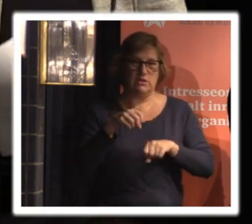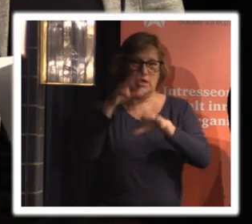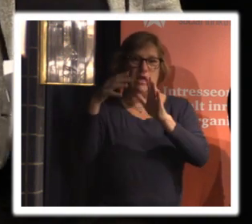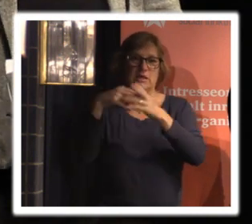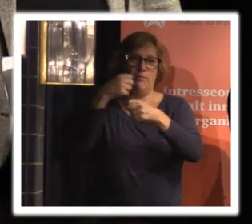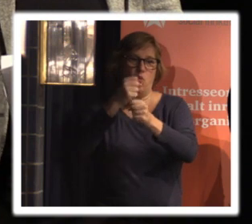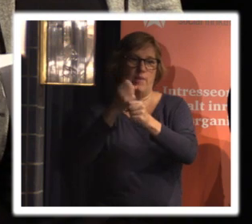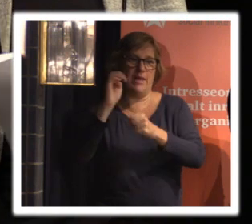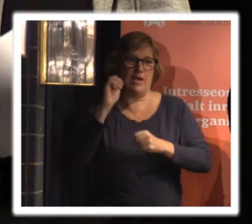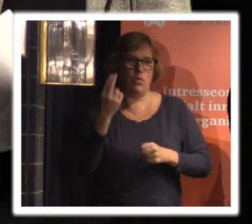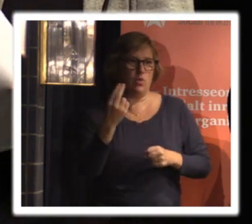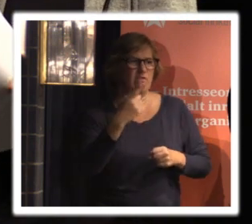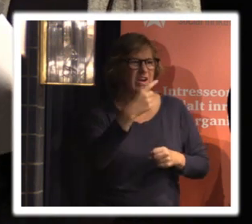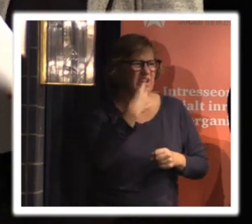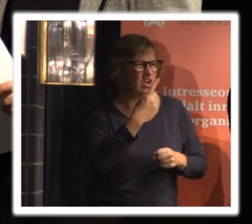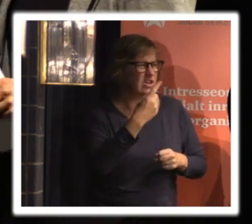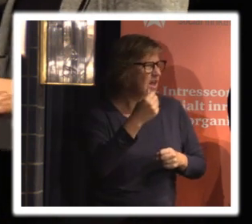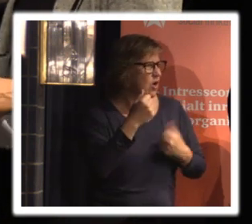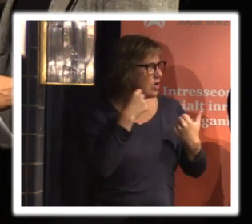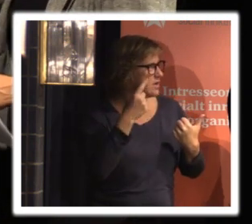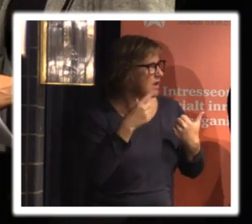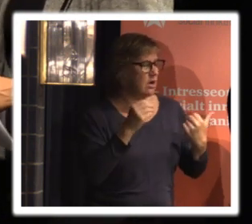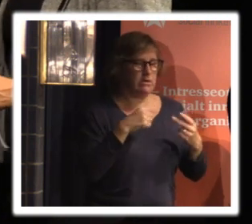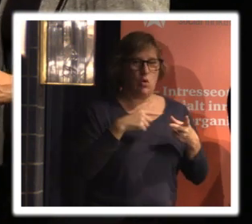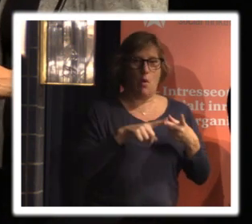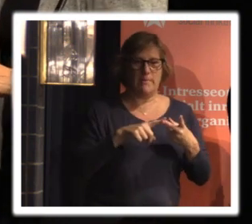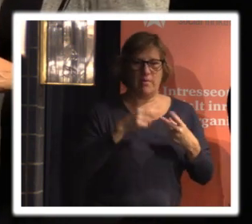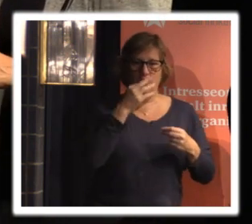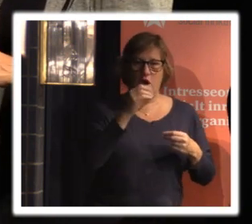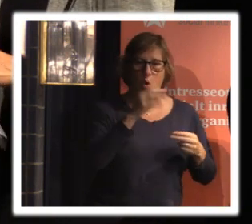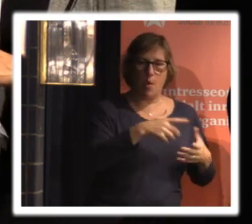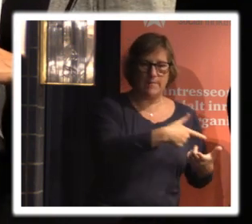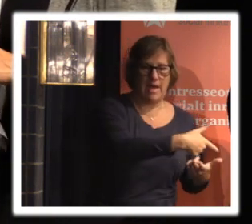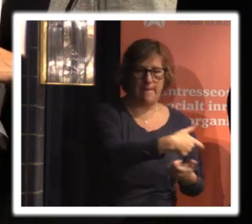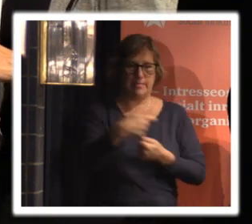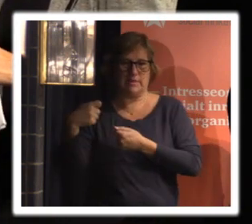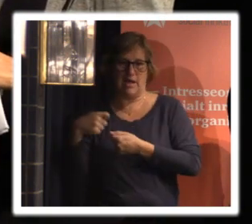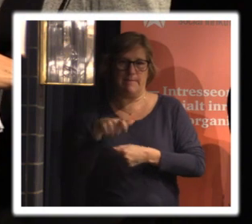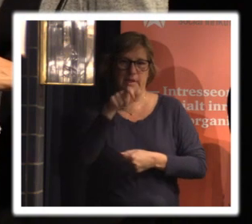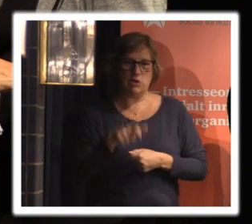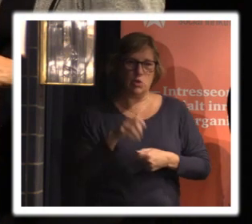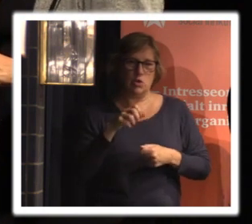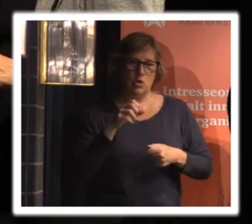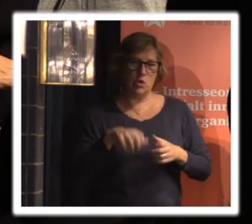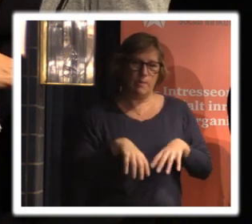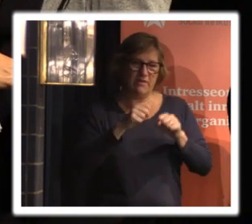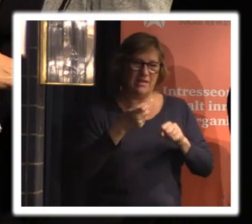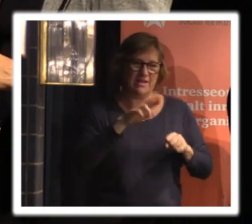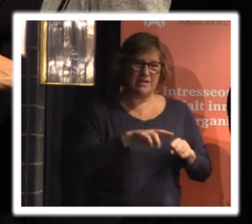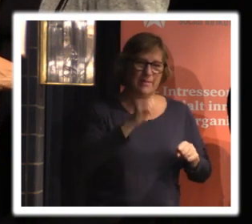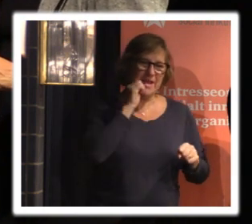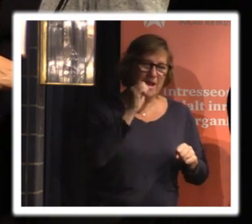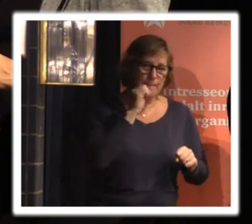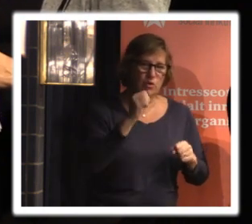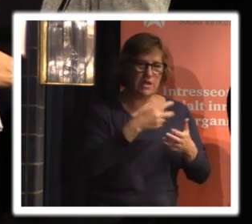hörde ni frågan nej alltså det handlar om när man laddar upp personuppgifter till exempel e-postadresser till bolag